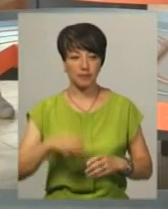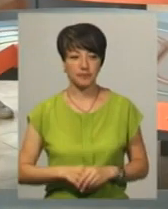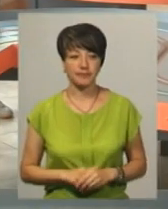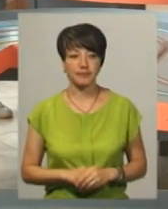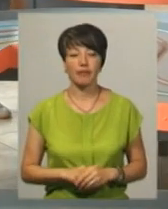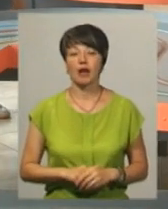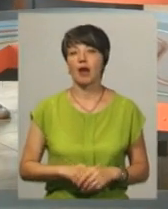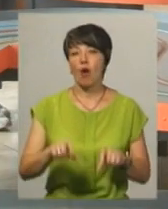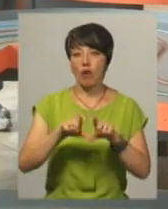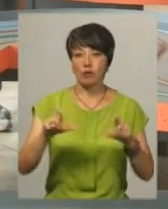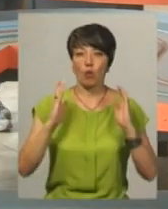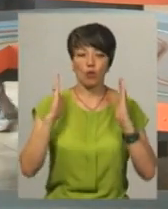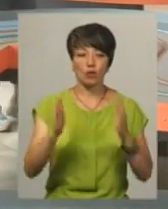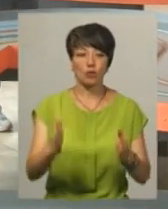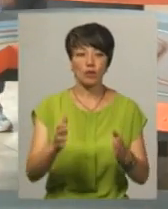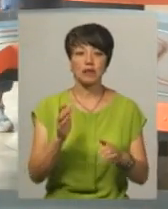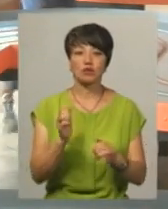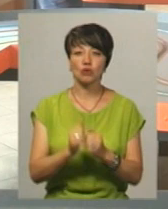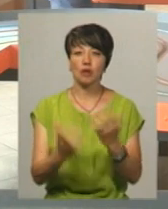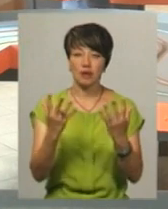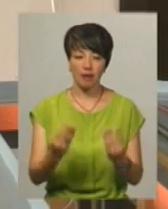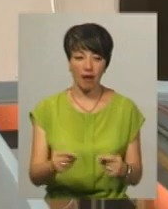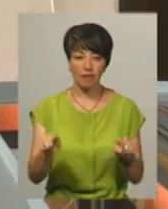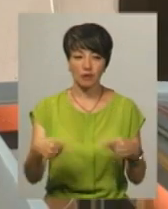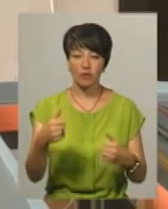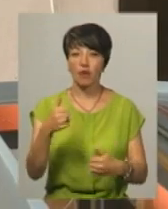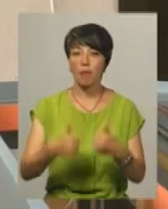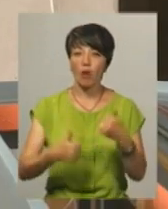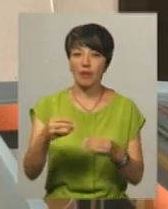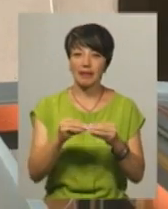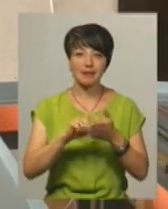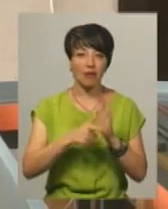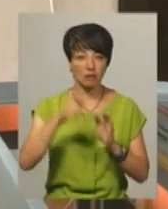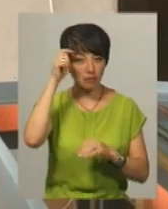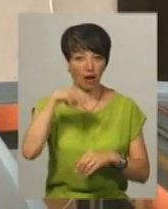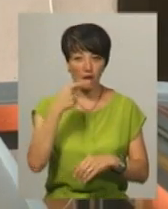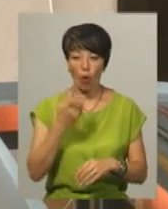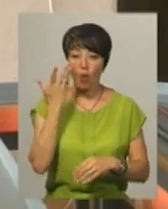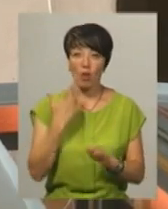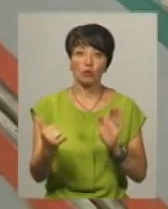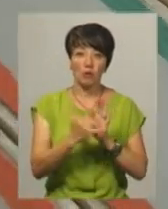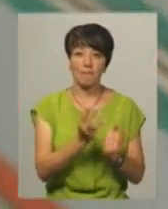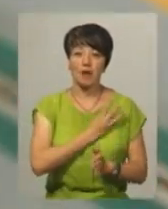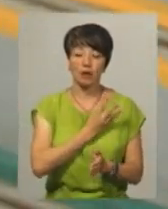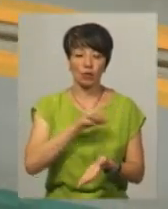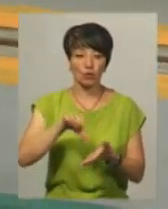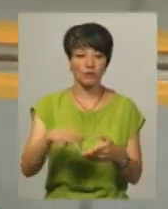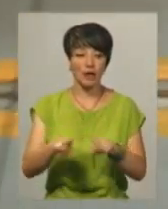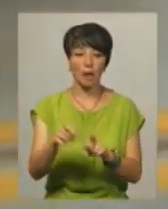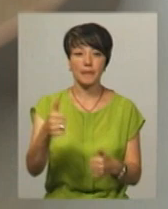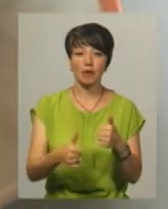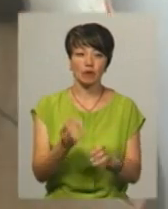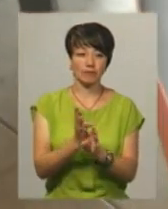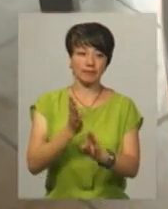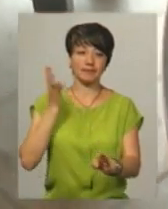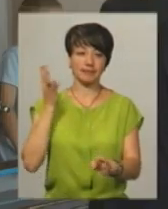У шкільному коридорі учні щодня влаштовують перегони. Десятикласник Дмитро Гаврилюк каже, коли трек встановили, бажаючи взяти участь у таких перегонах,